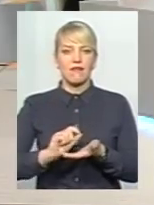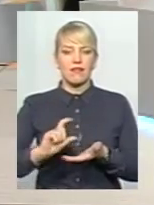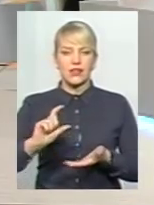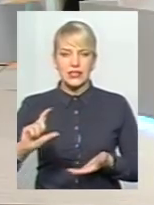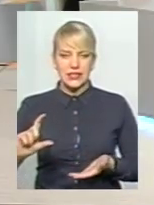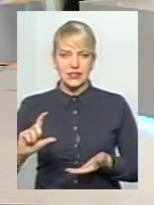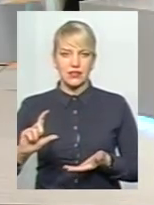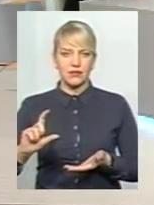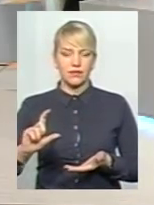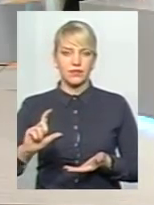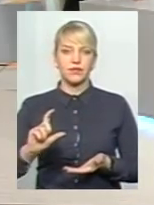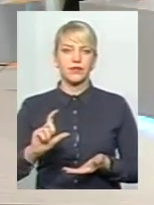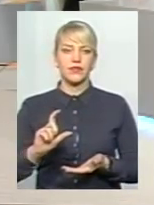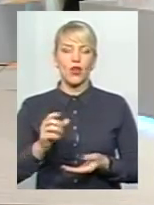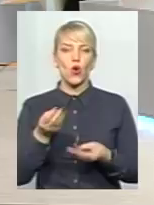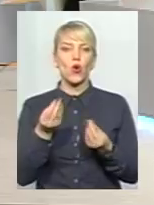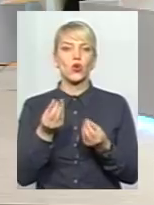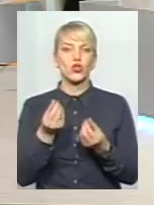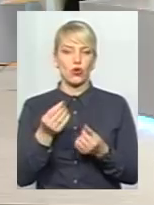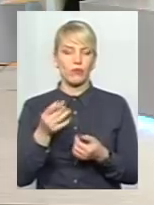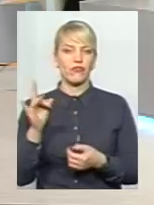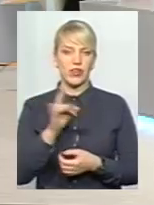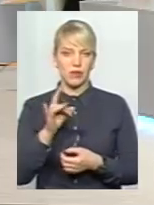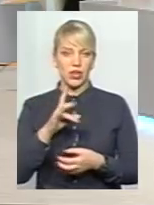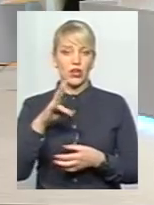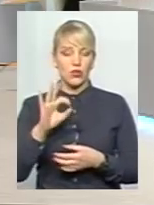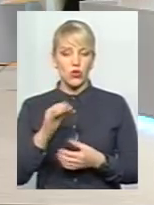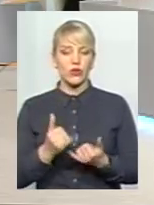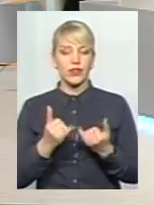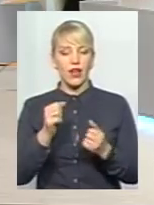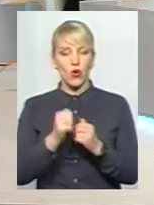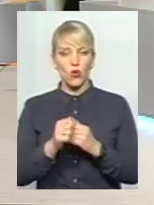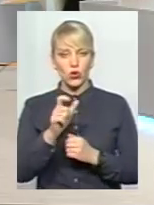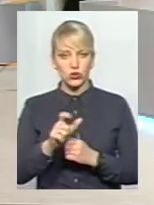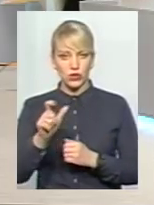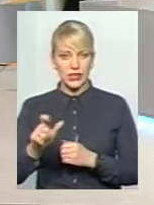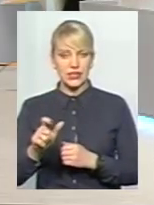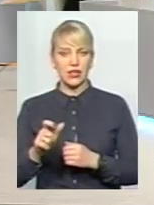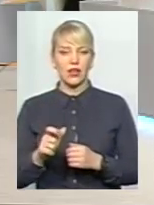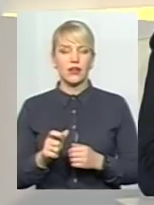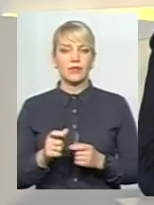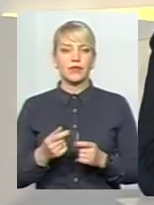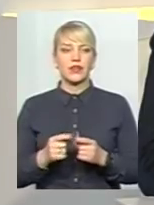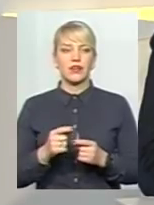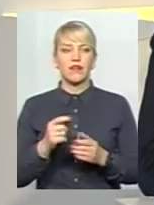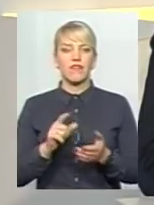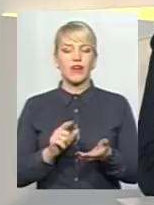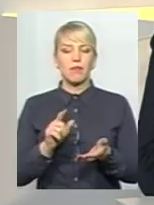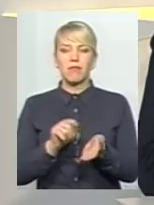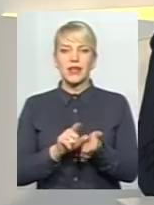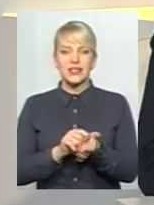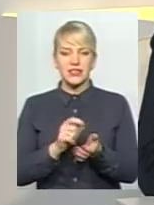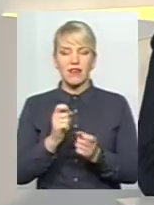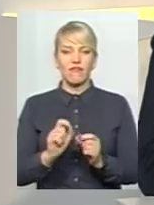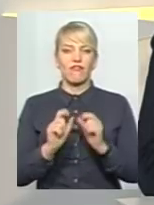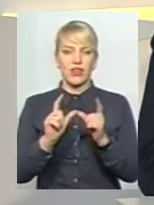номінальний ріст в грошовому вимірі. Але для кожного телеглядача номінально виросла пенсія, виросла